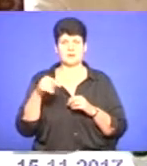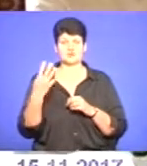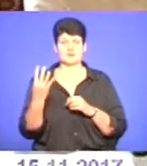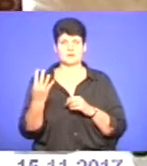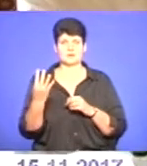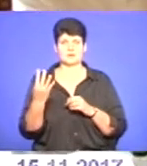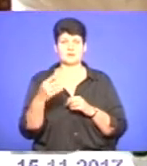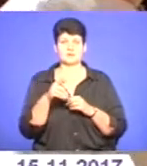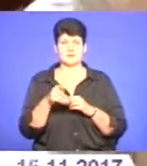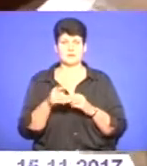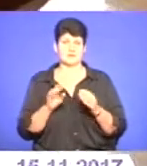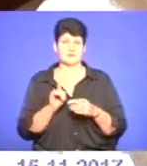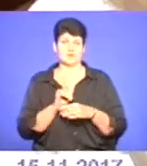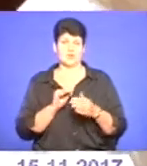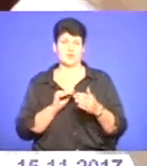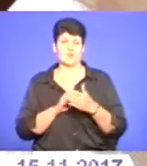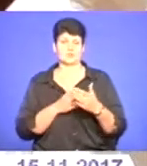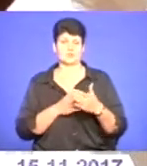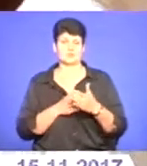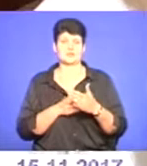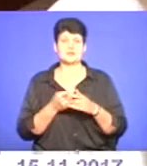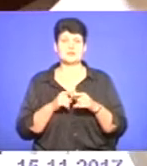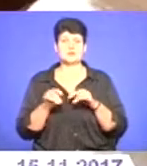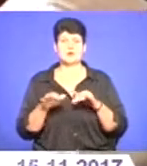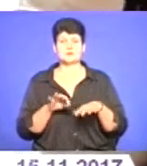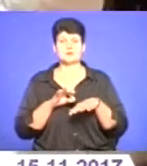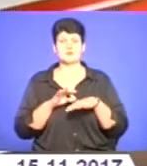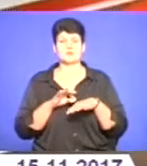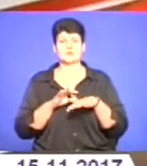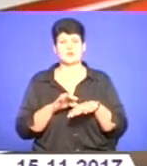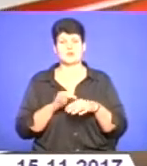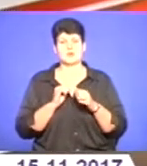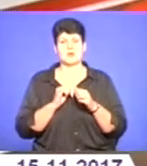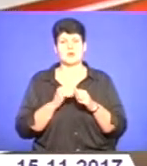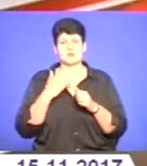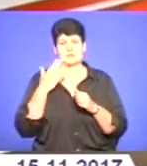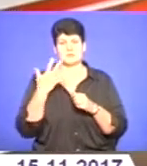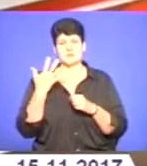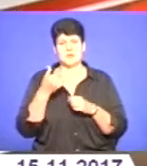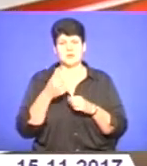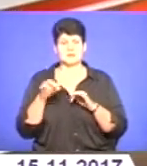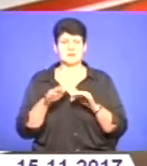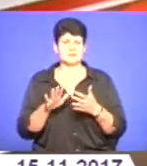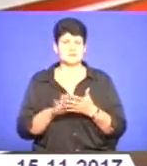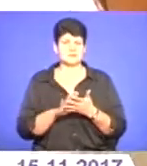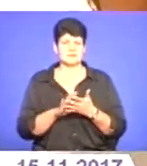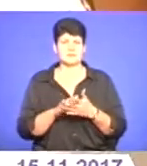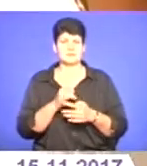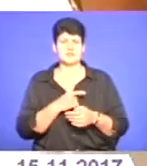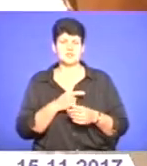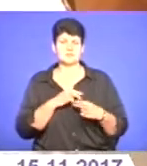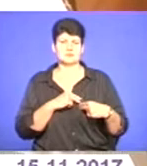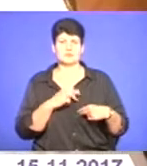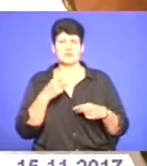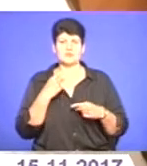Ви вклалися в норму. Таку акцію проводять щороку протягом останніх п'яти років. Захід безкоштовний. Медичні працівники